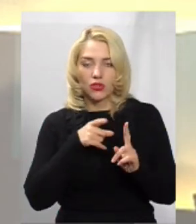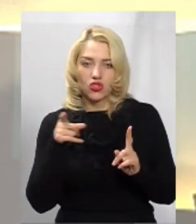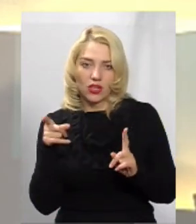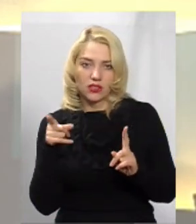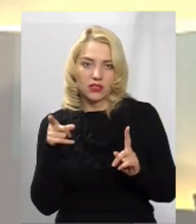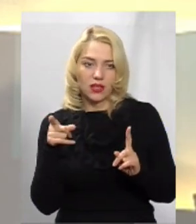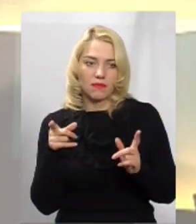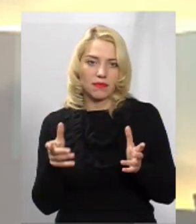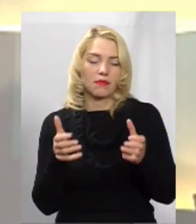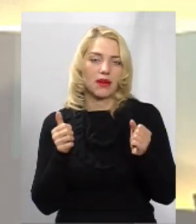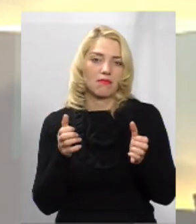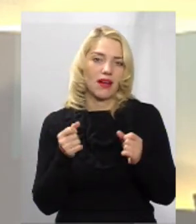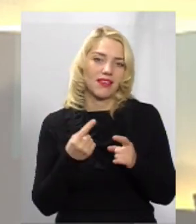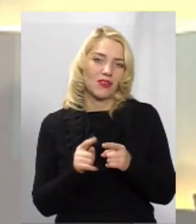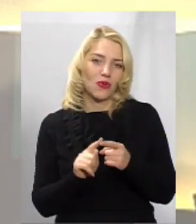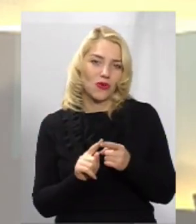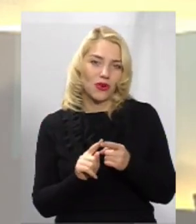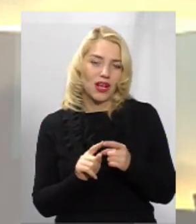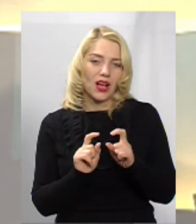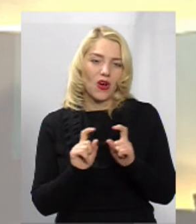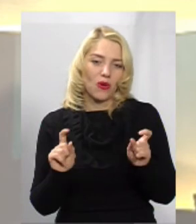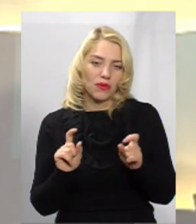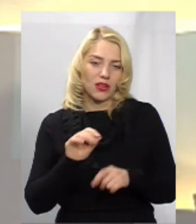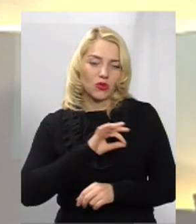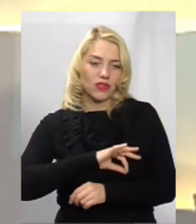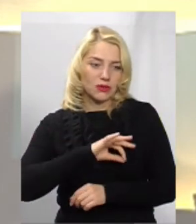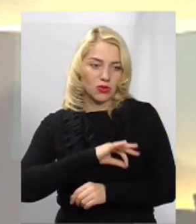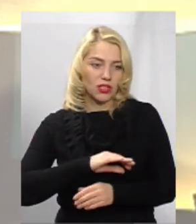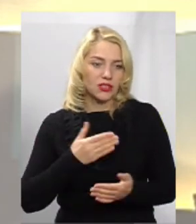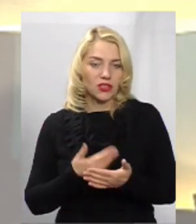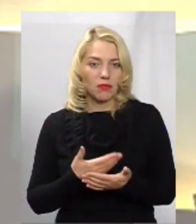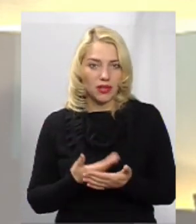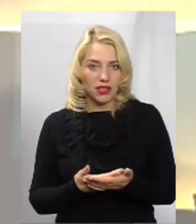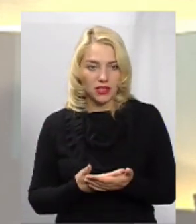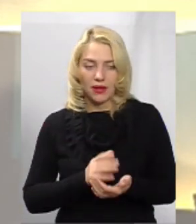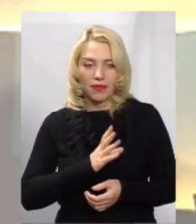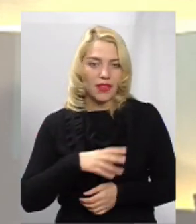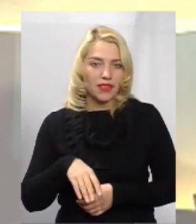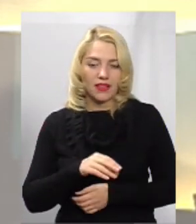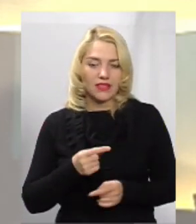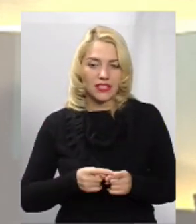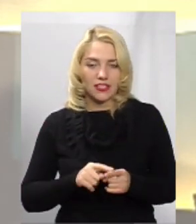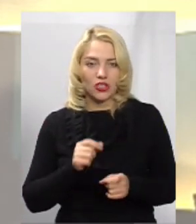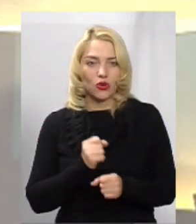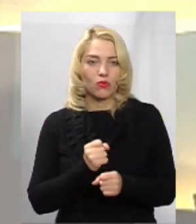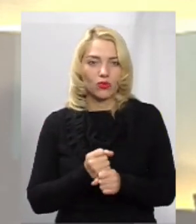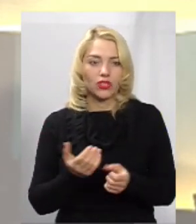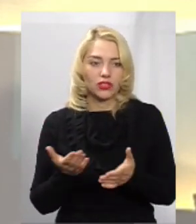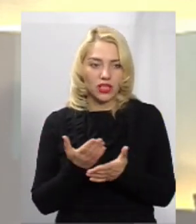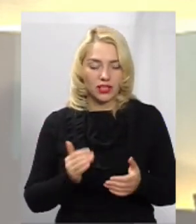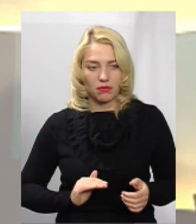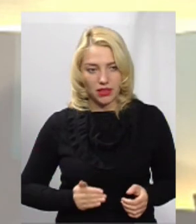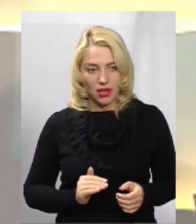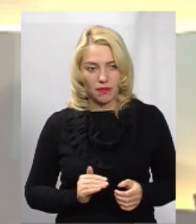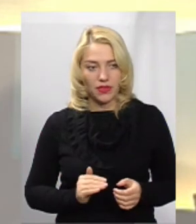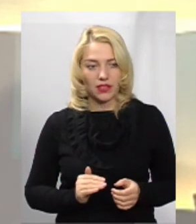приймання його об'єкту в експлуатацію. До прикладу, не всі ті роботи, які підрядник